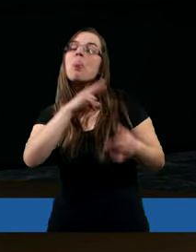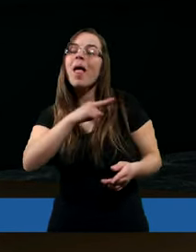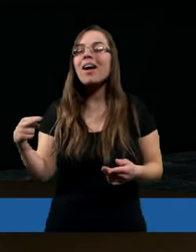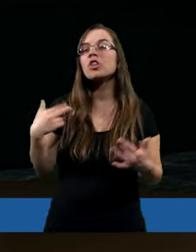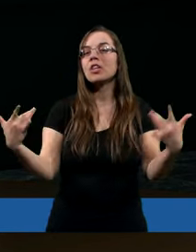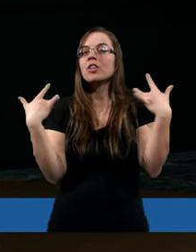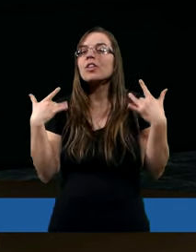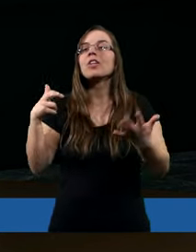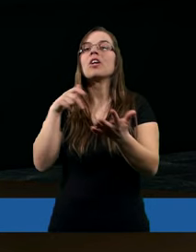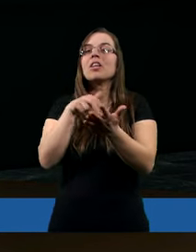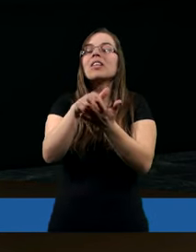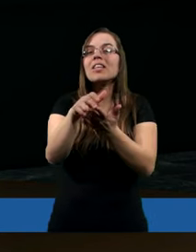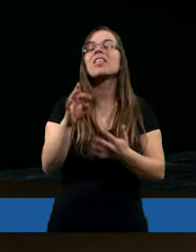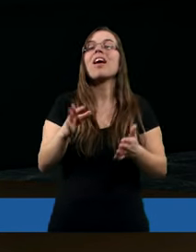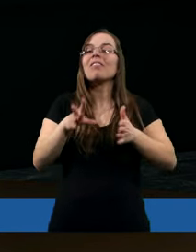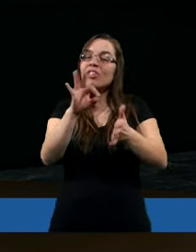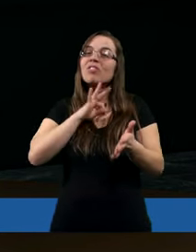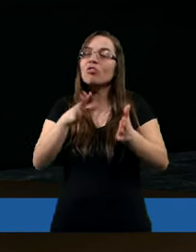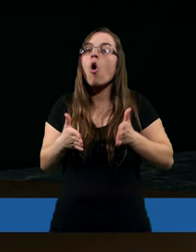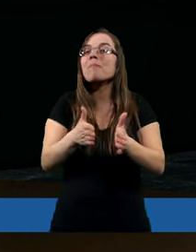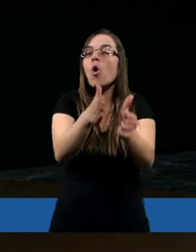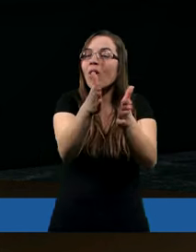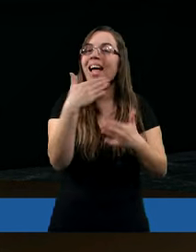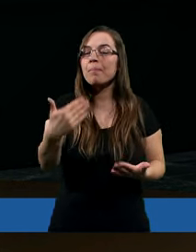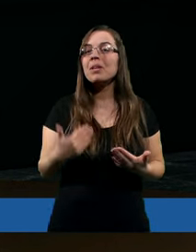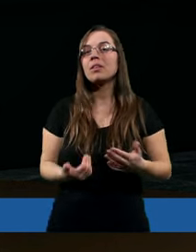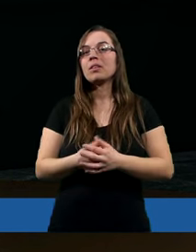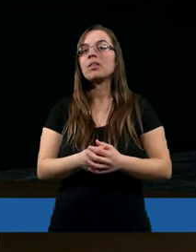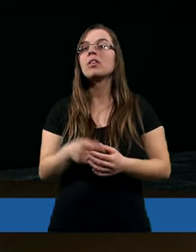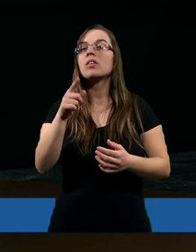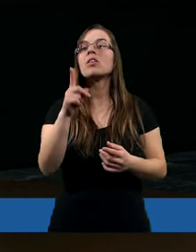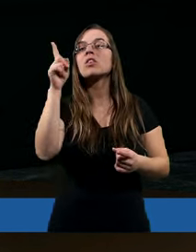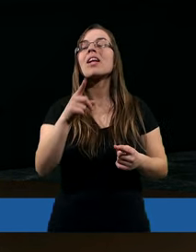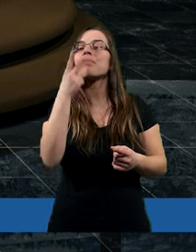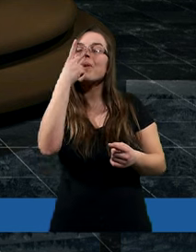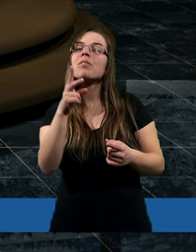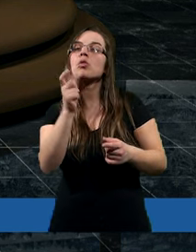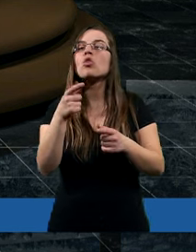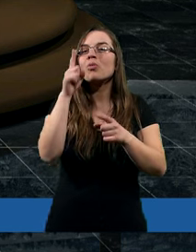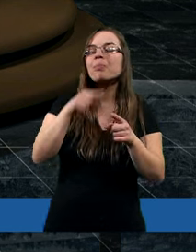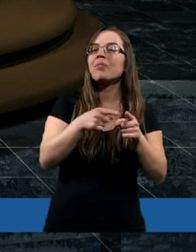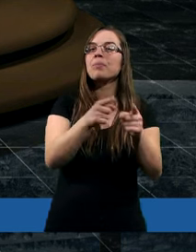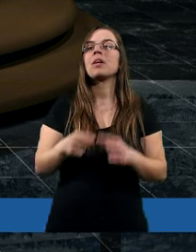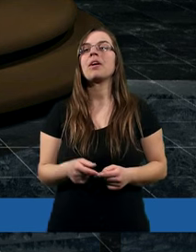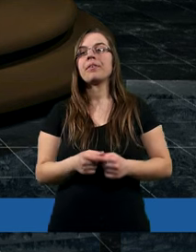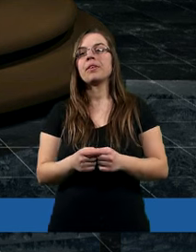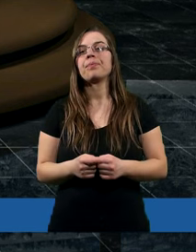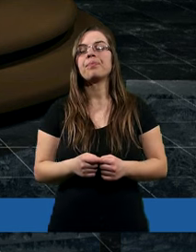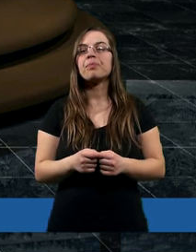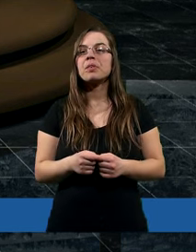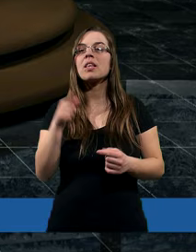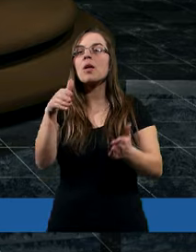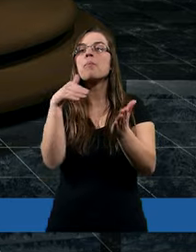życie idzie swoim torem. Tak. A trzeba, żeby nie szło. A potrzeba tej